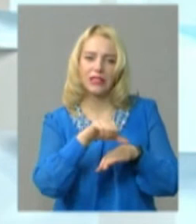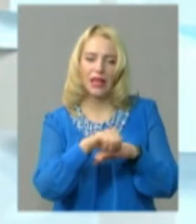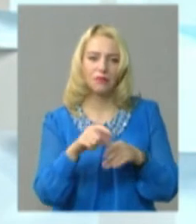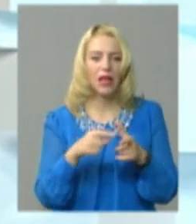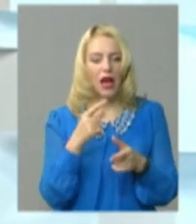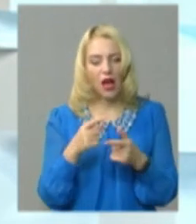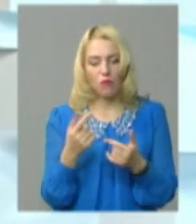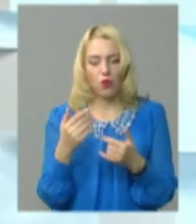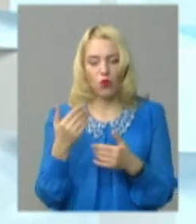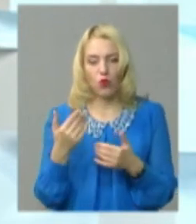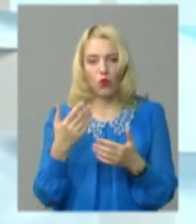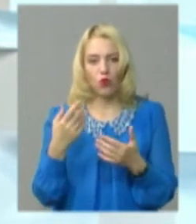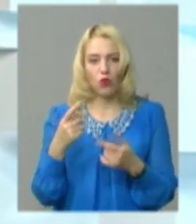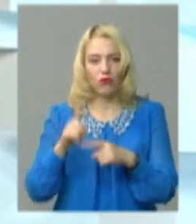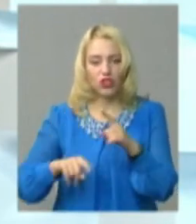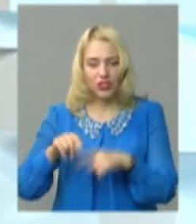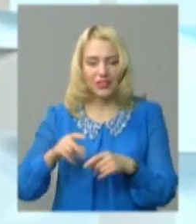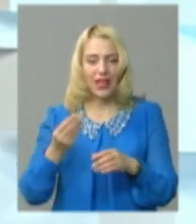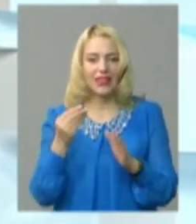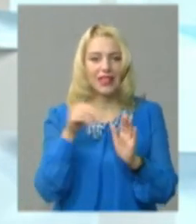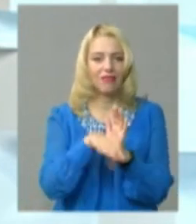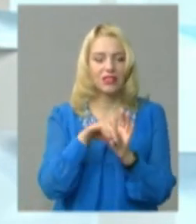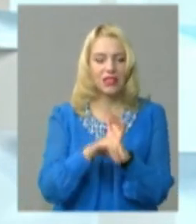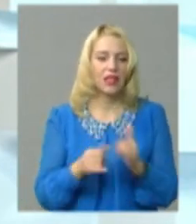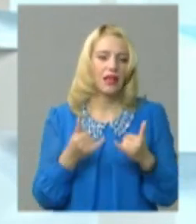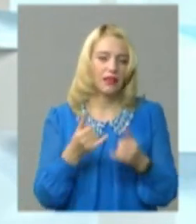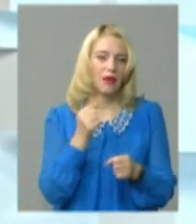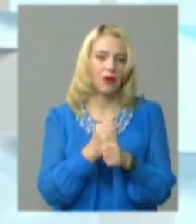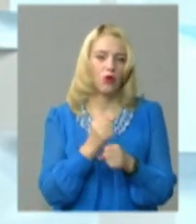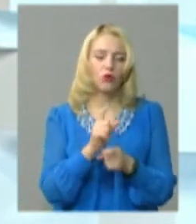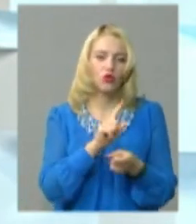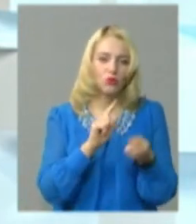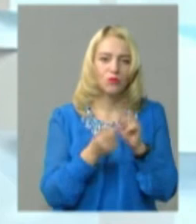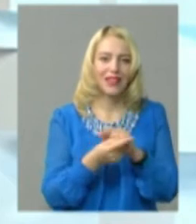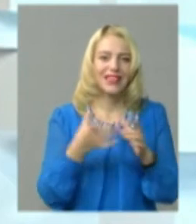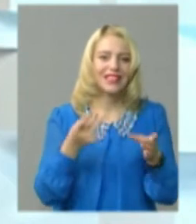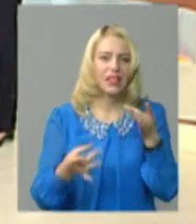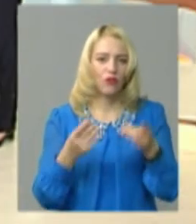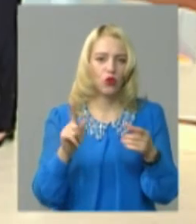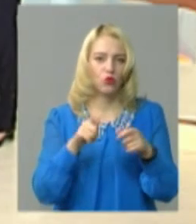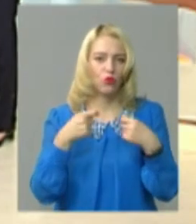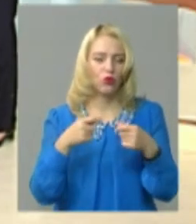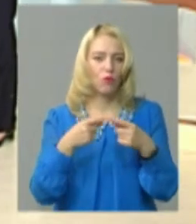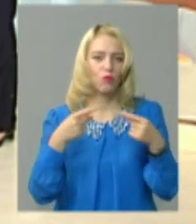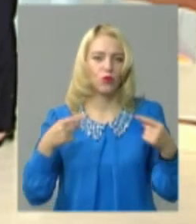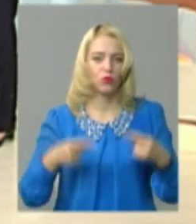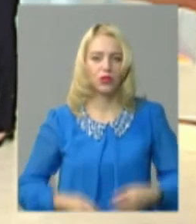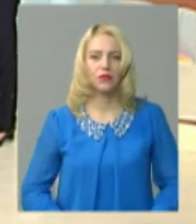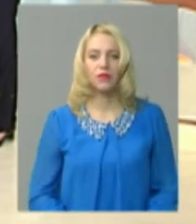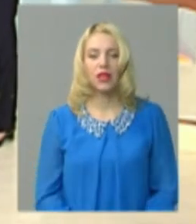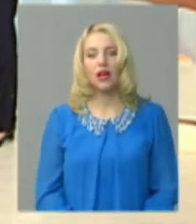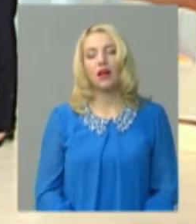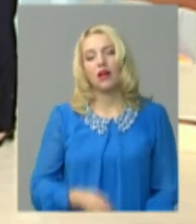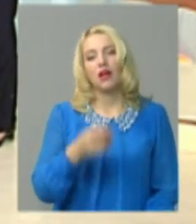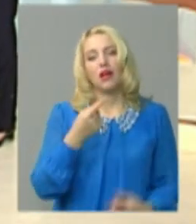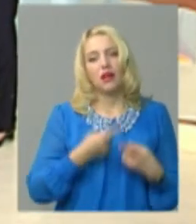бізнесу, переробки з маючої сировини. Дякую. Ще уточнення, буквально